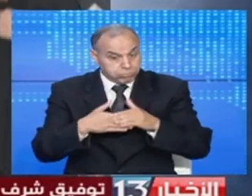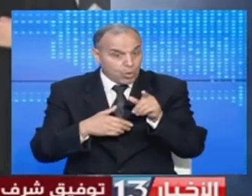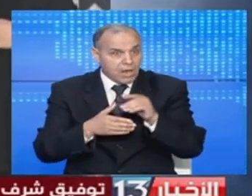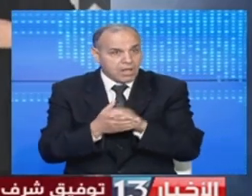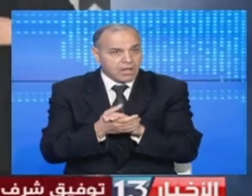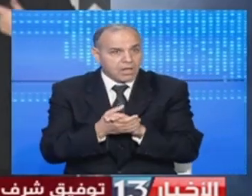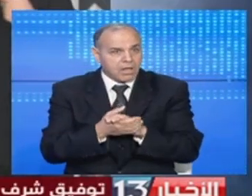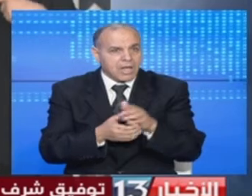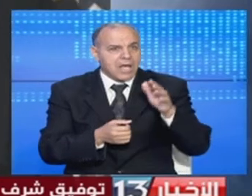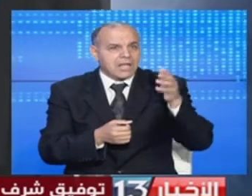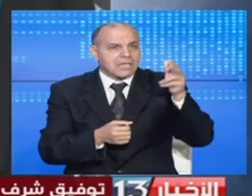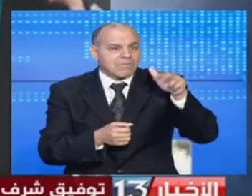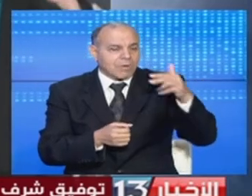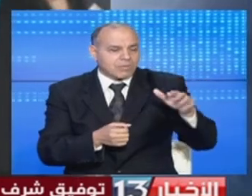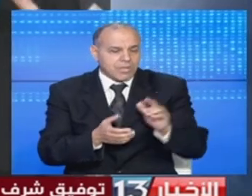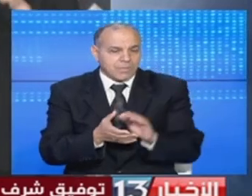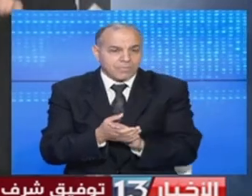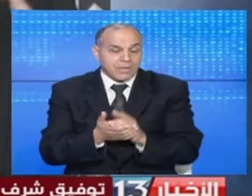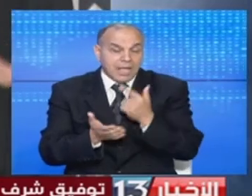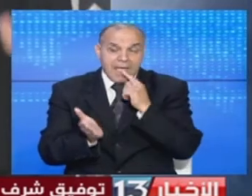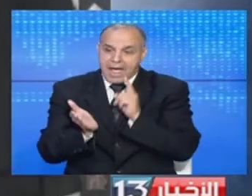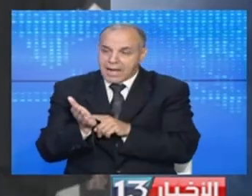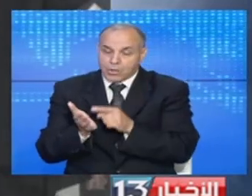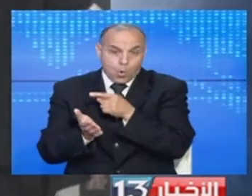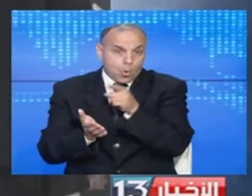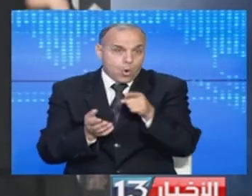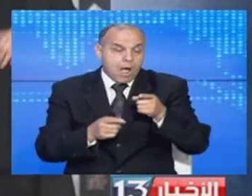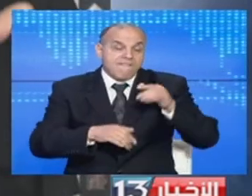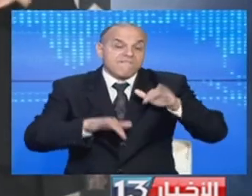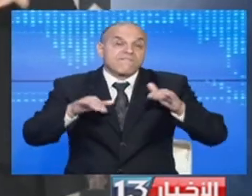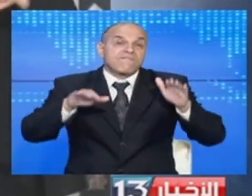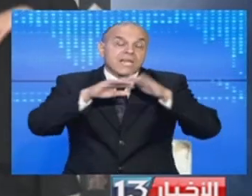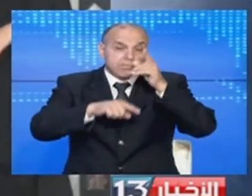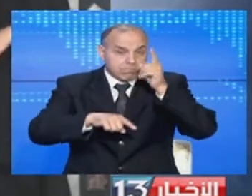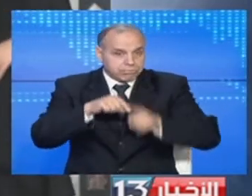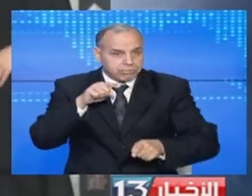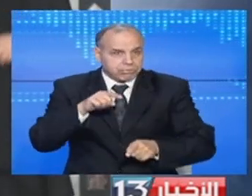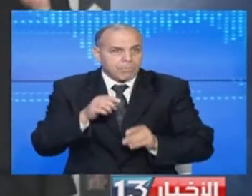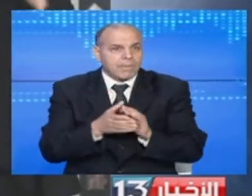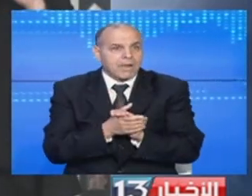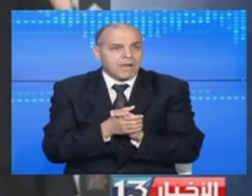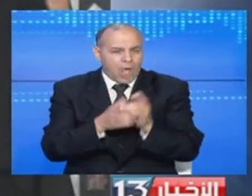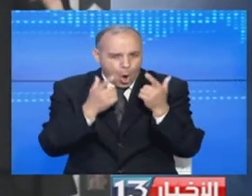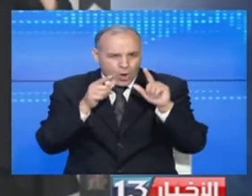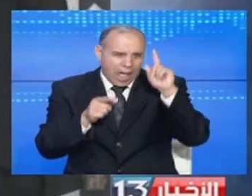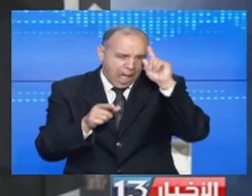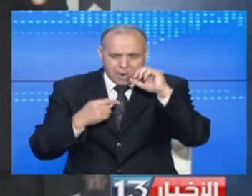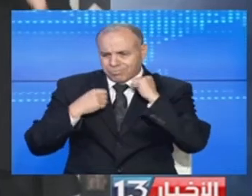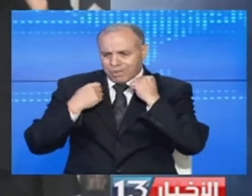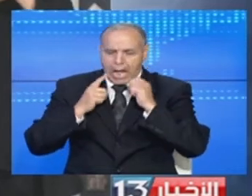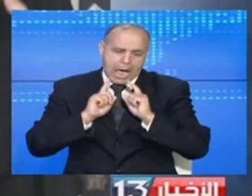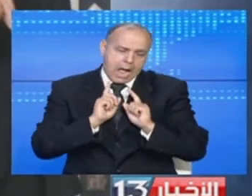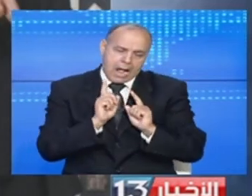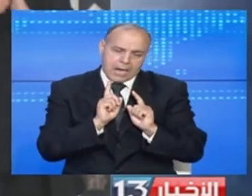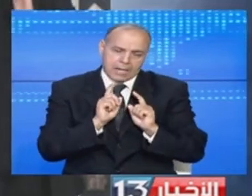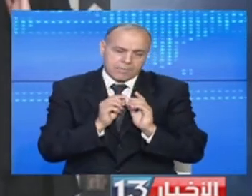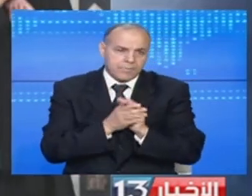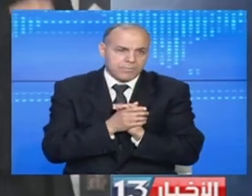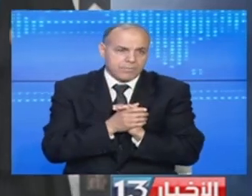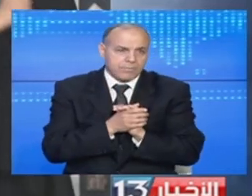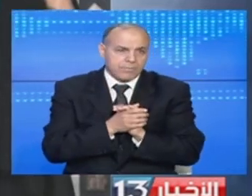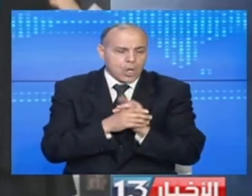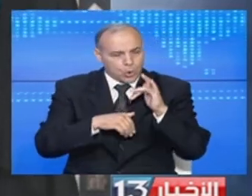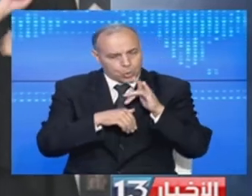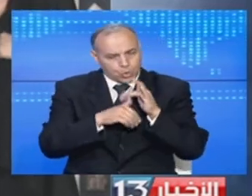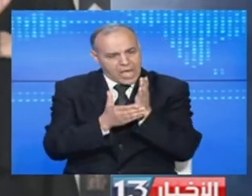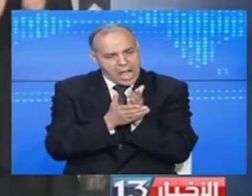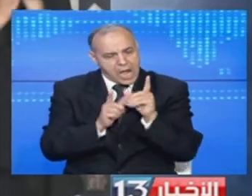فاقة كذلك الـ 500 نحب نأكد وانه حاضر الجولان مش منطلقة لحد من حريات او لأسابة معناها بنسب